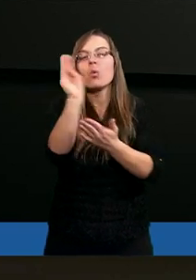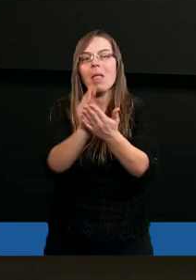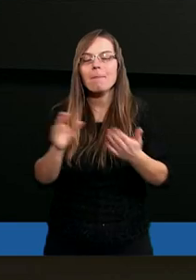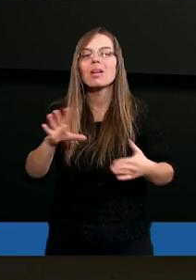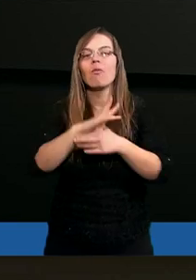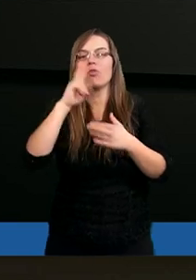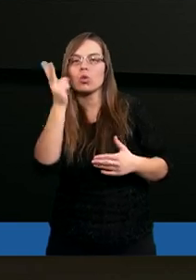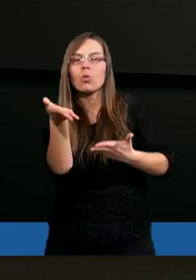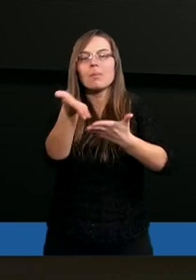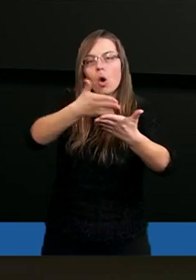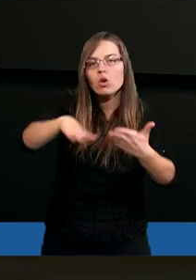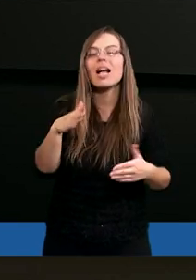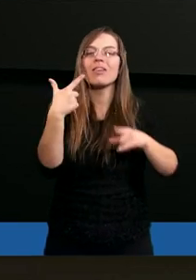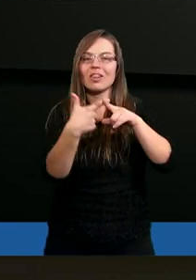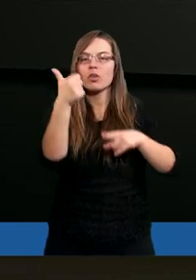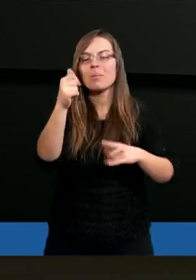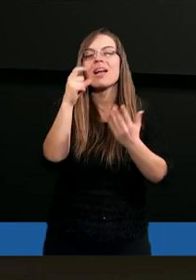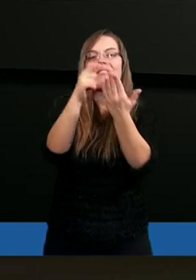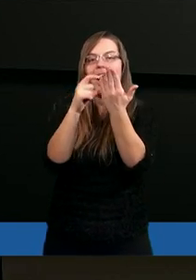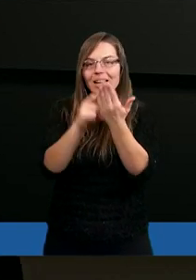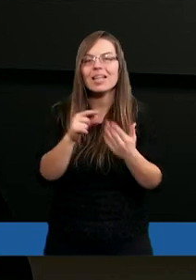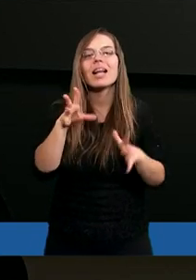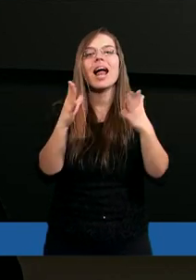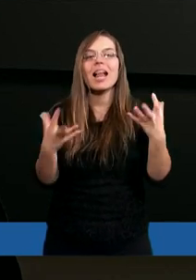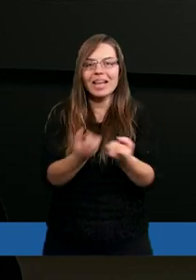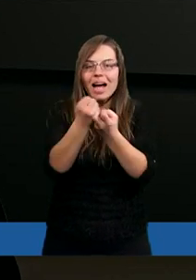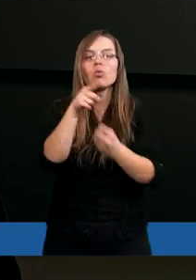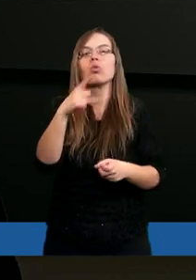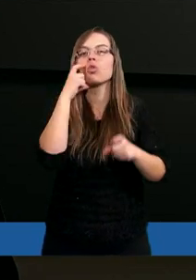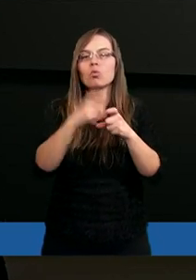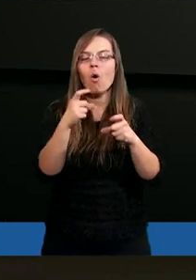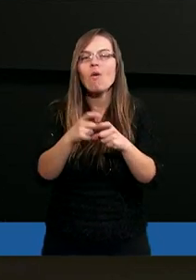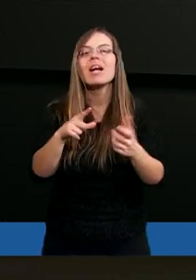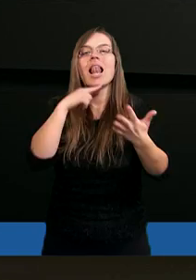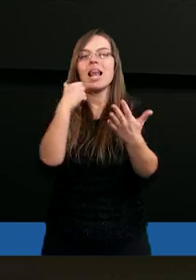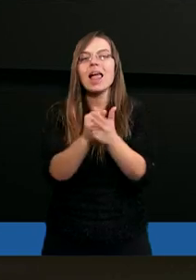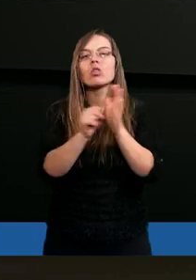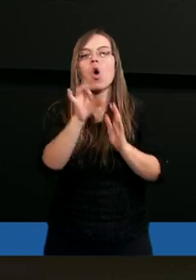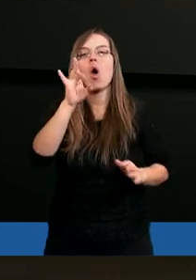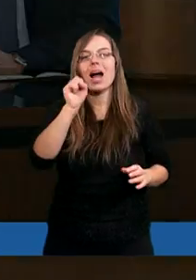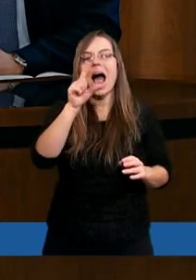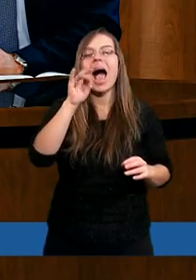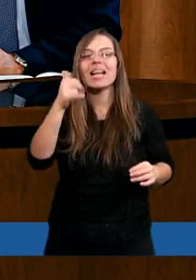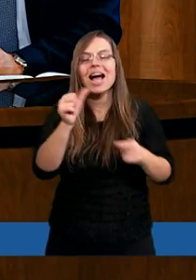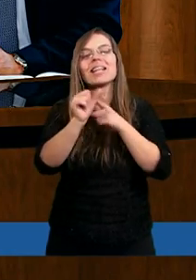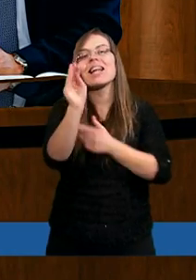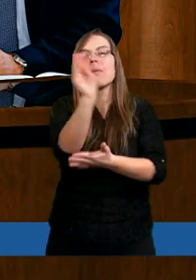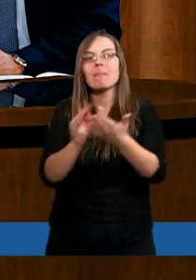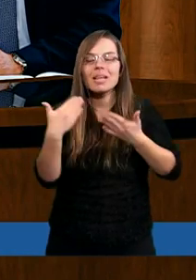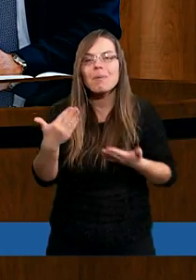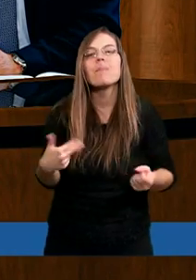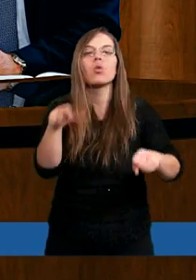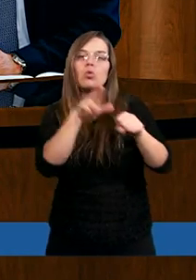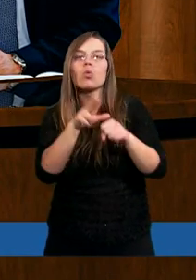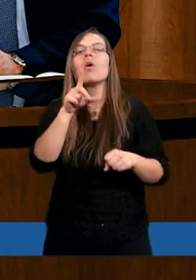w drugim rozdziale i w dwudziestym pierwszym wersecie znajdują się te słowa. List do Galacjan jest listem, którym